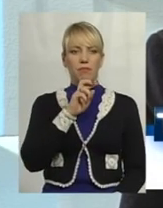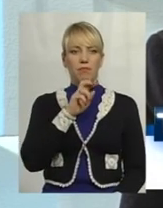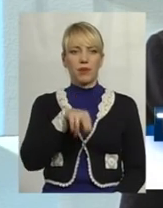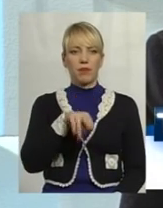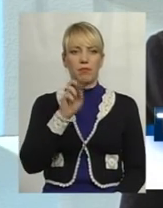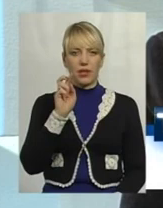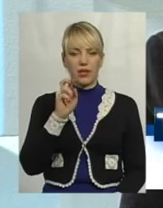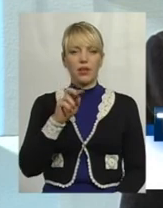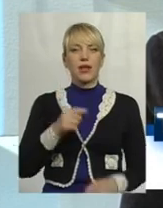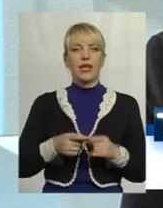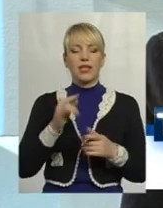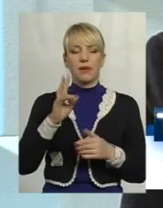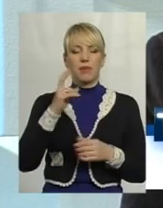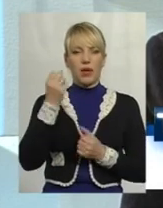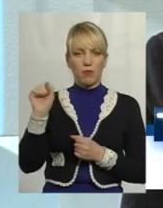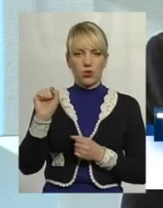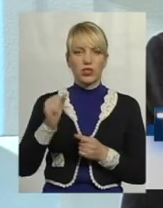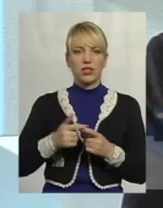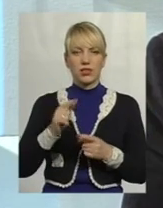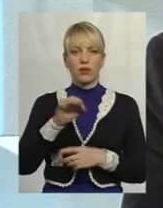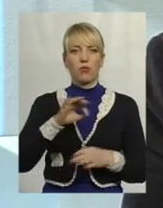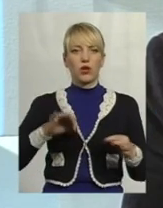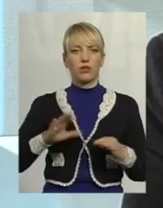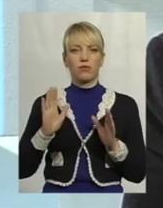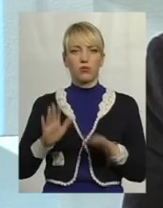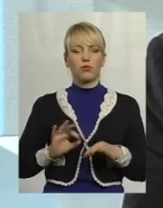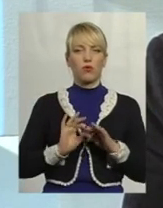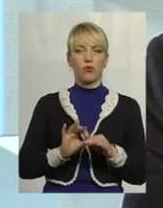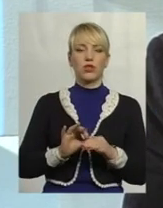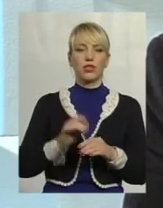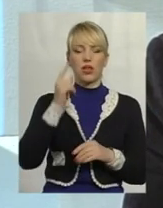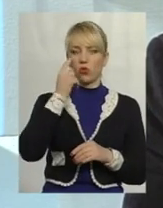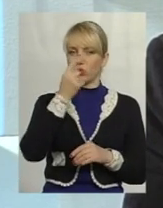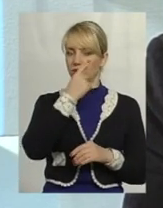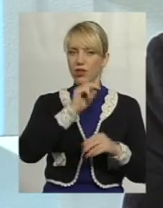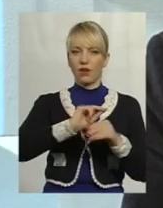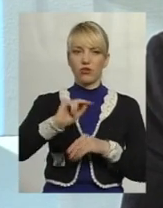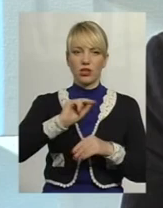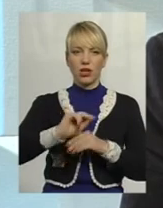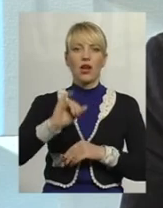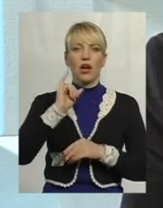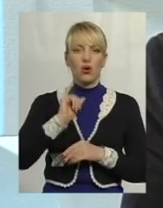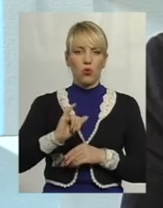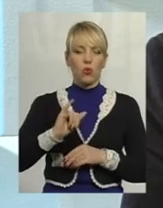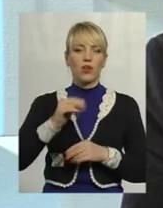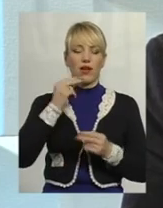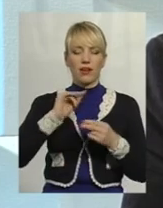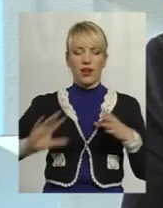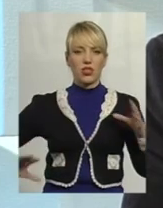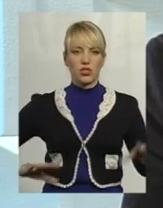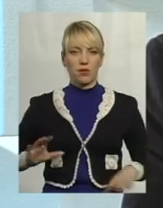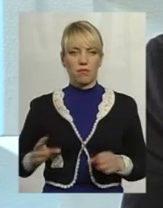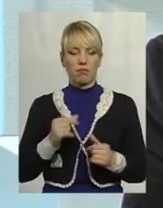переможці проєктів будуть проходити очне навчання у найкращих бізнесменів та бізнес-тренерів